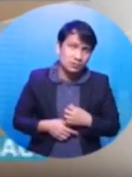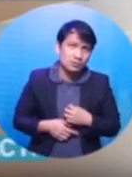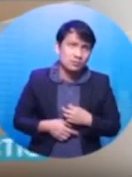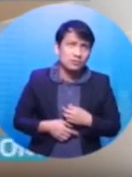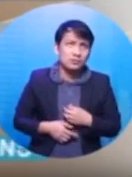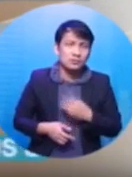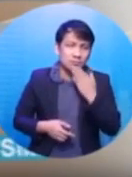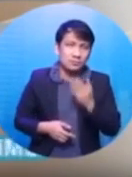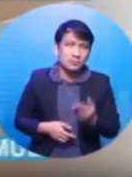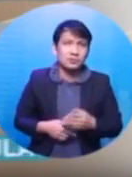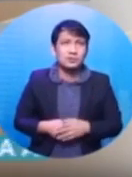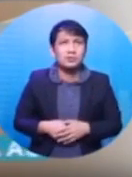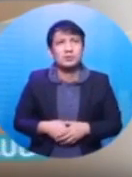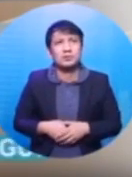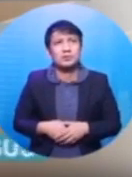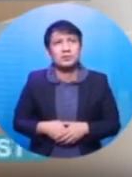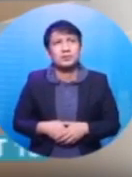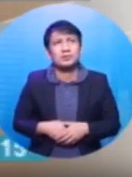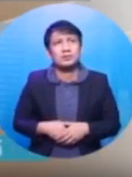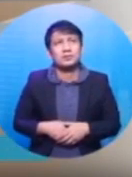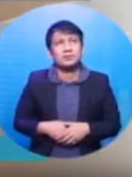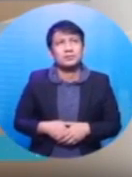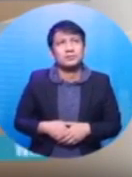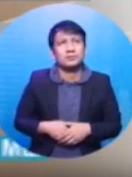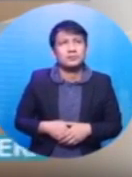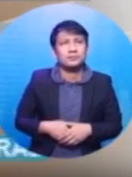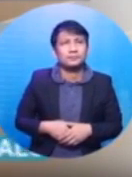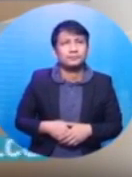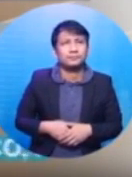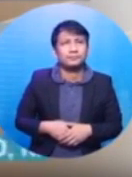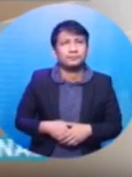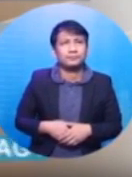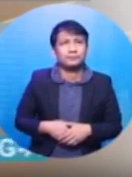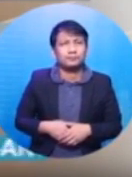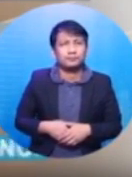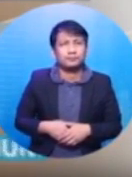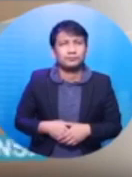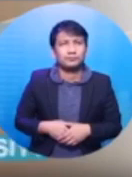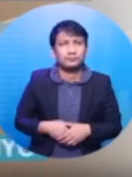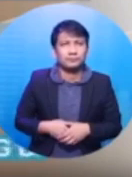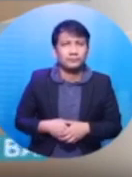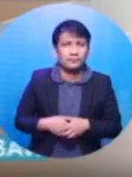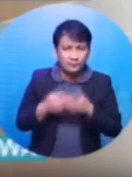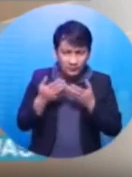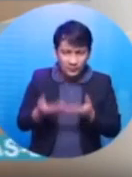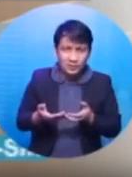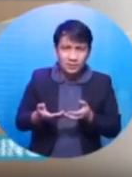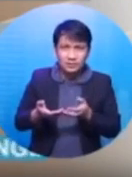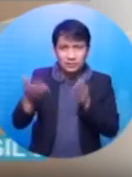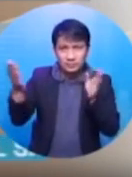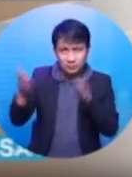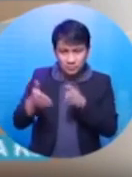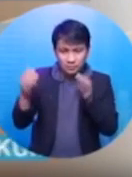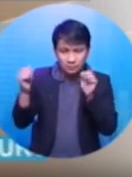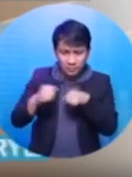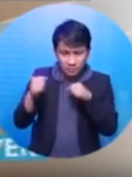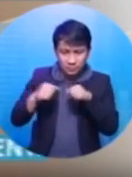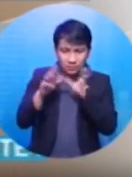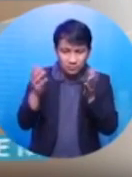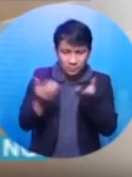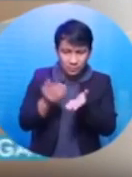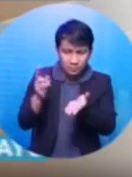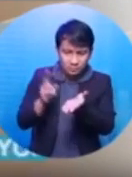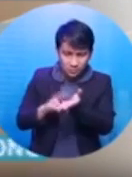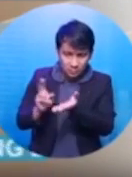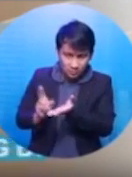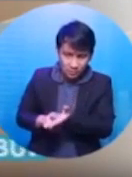sir. Thank you nay. Thank you talaga nay. Thank you nay ha. Salamat nay. So ganito po nay mangyari, pagbabatingin ko kayo sa barangay, magkakapirmahan